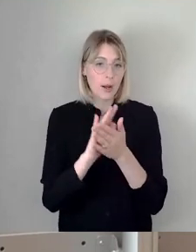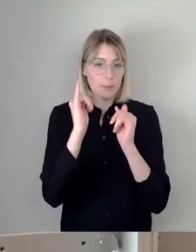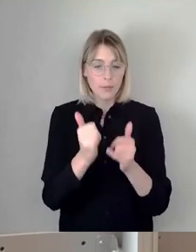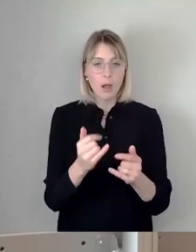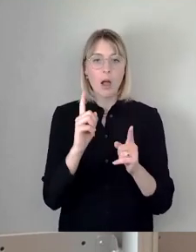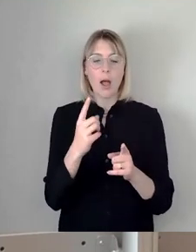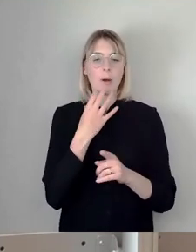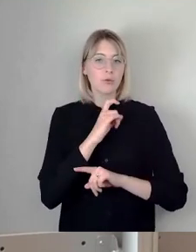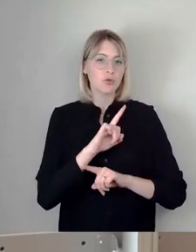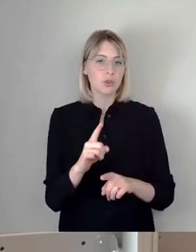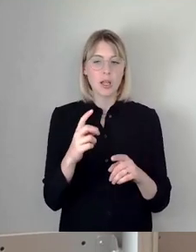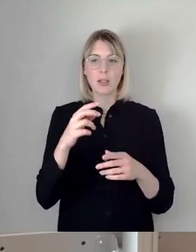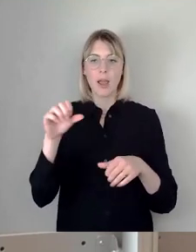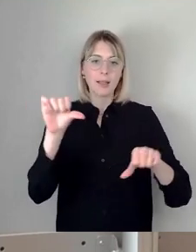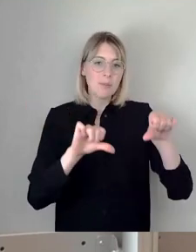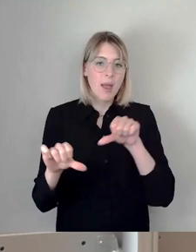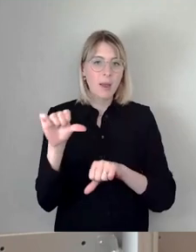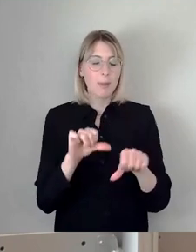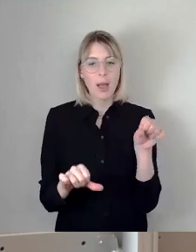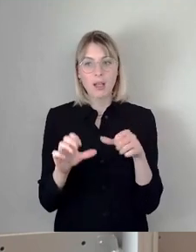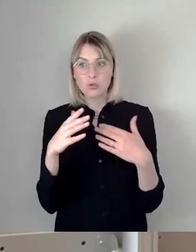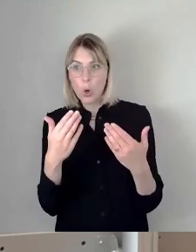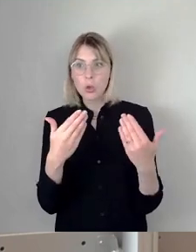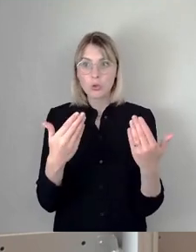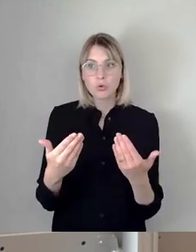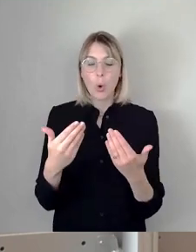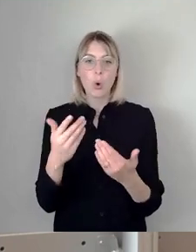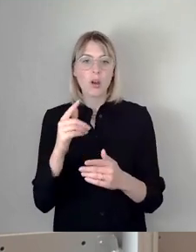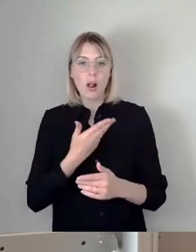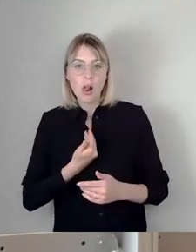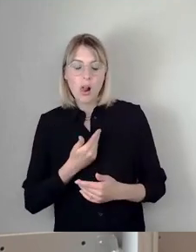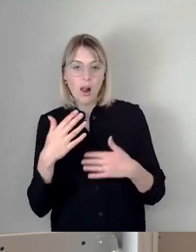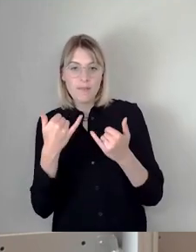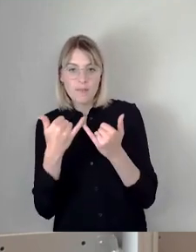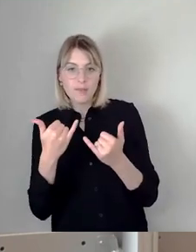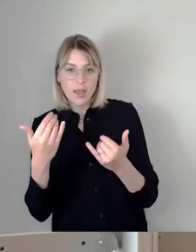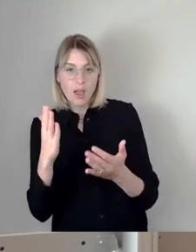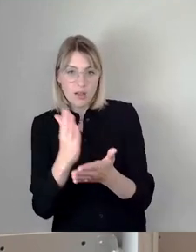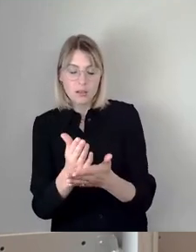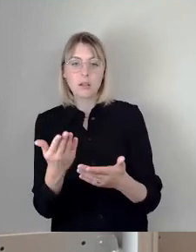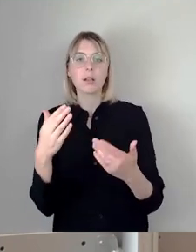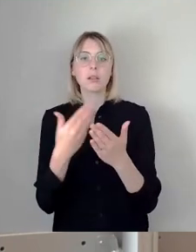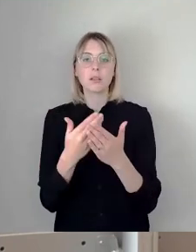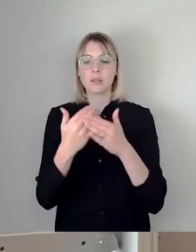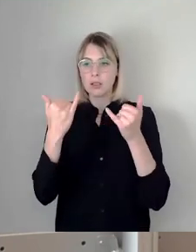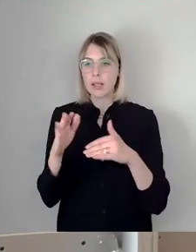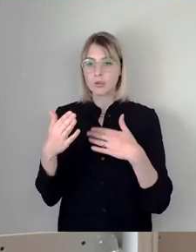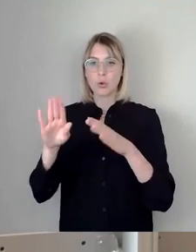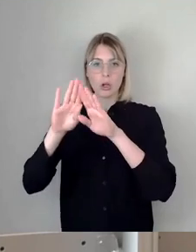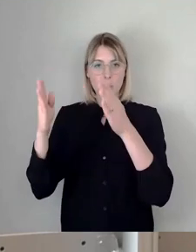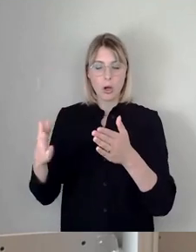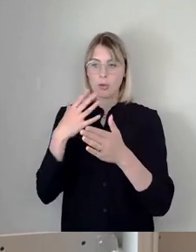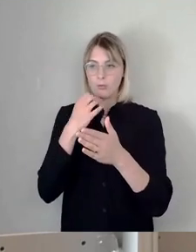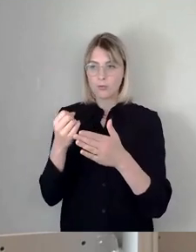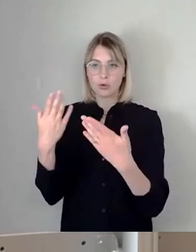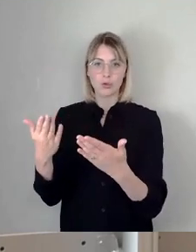Experimente machen mit einem ungewissen Ausgang und das noch pauschal auf sämtliche Gebäude ab jetzt bringen, wo noch die es gibt.